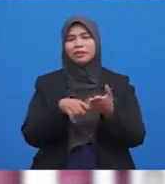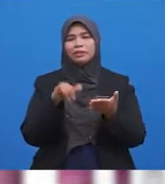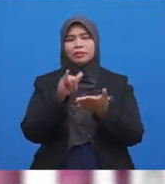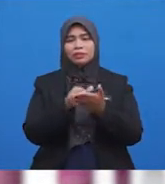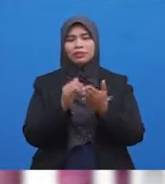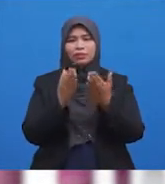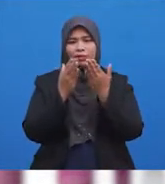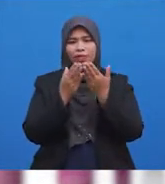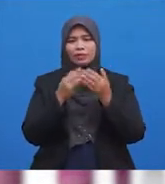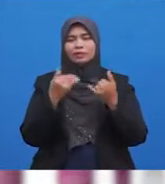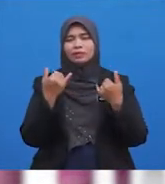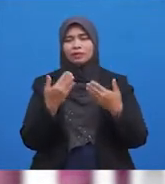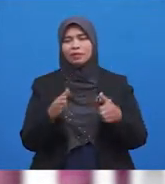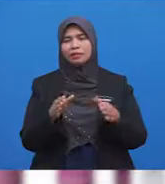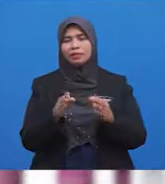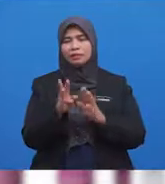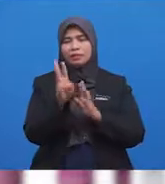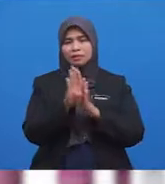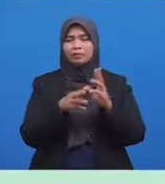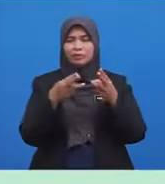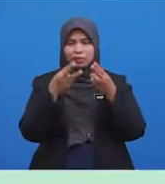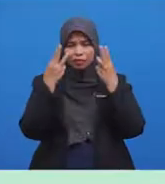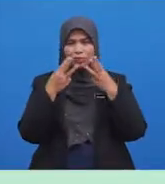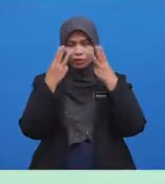doa selepas wuduk?